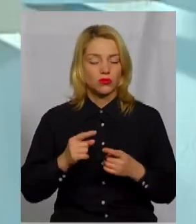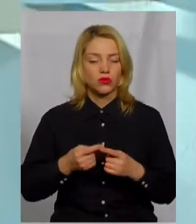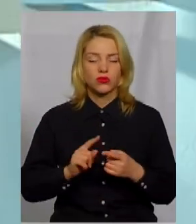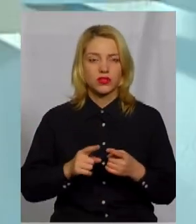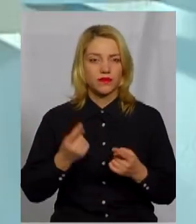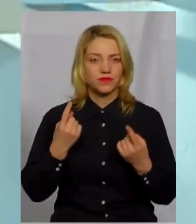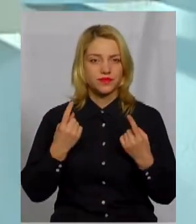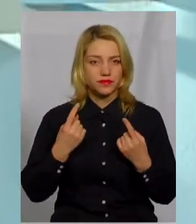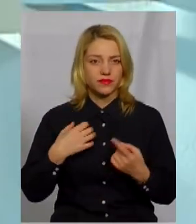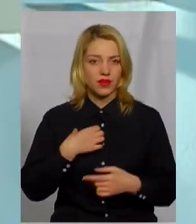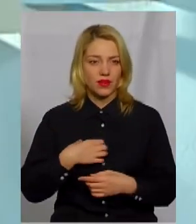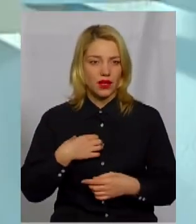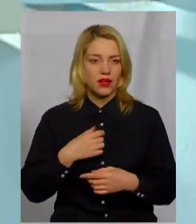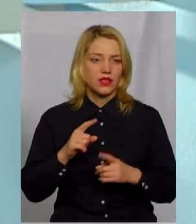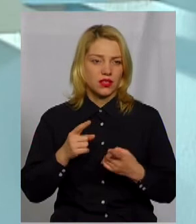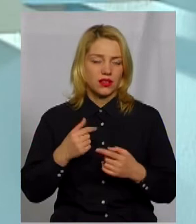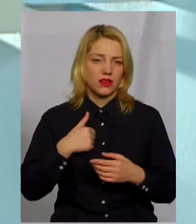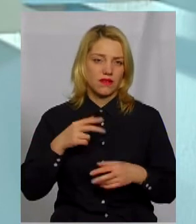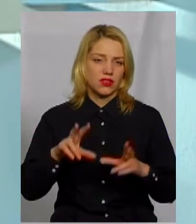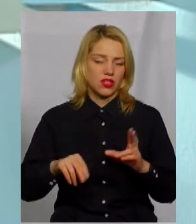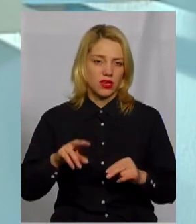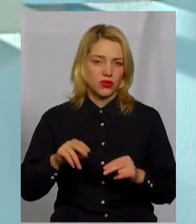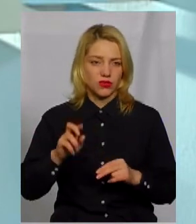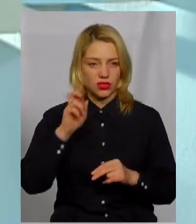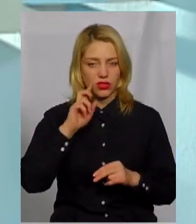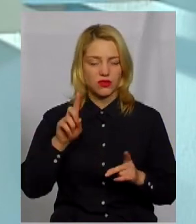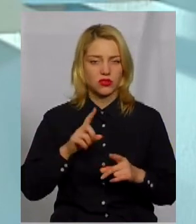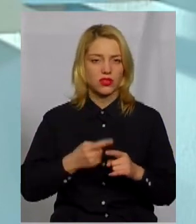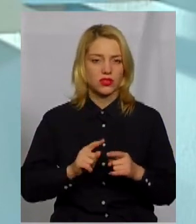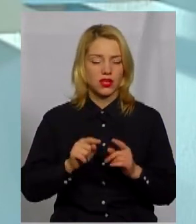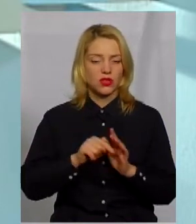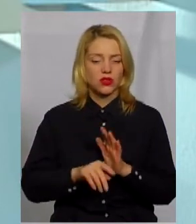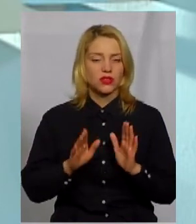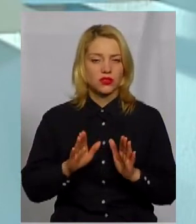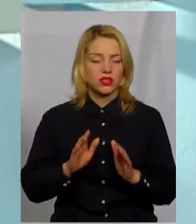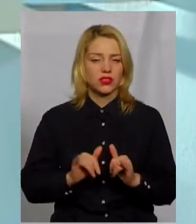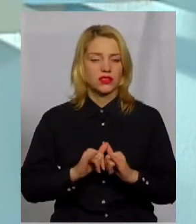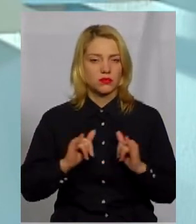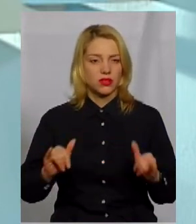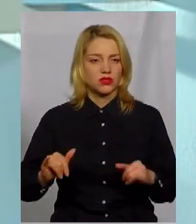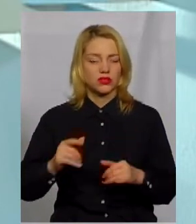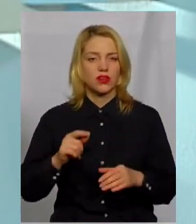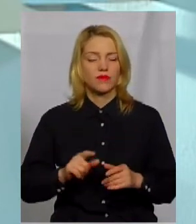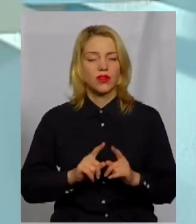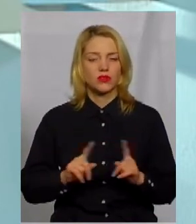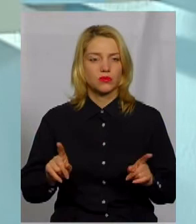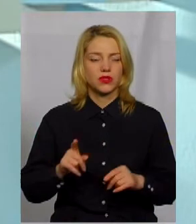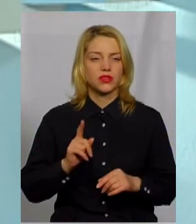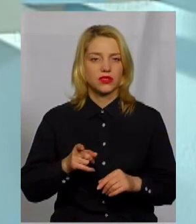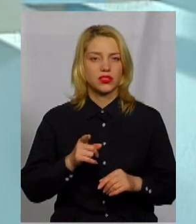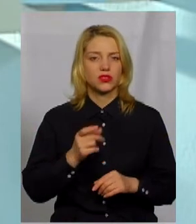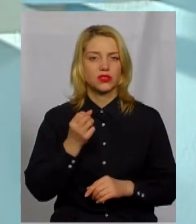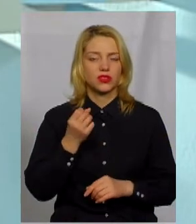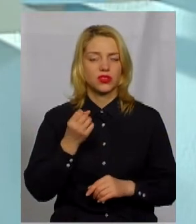переоцінити. І в нашій державі, в Україні, я вважаю, що ця роль з кожним роком тільки збільшується, особливо після 2014 року,